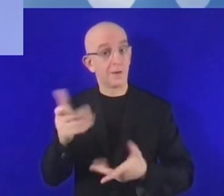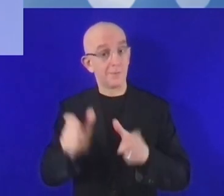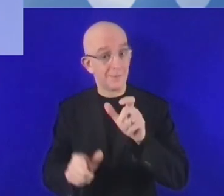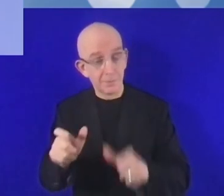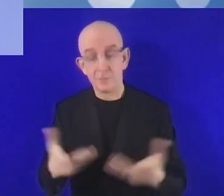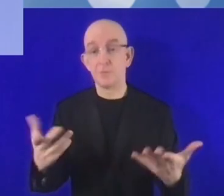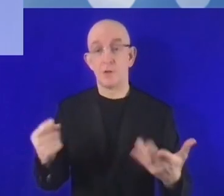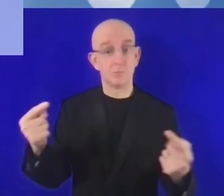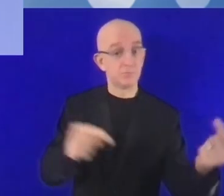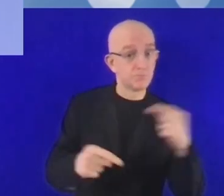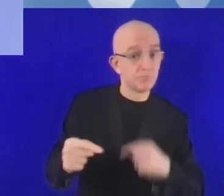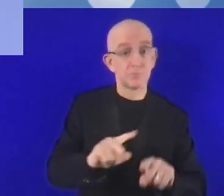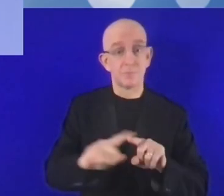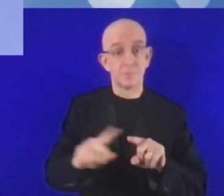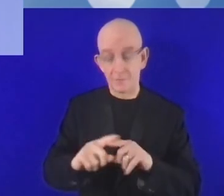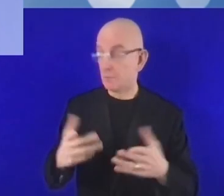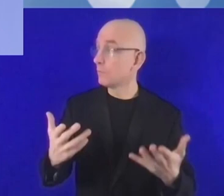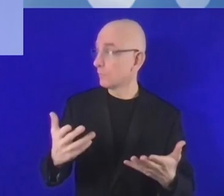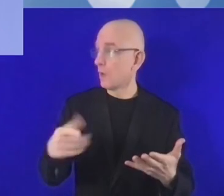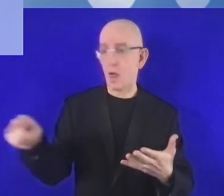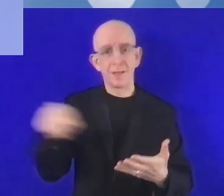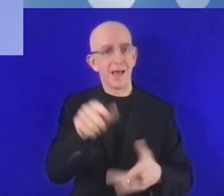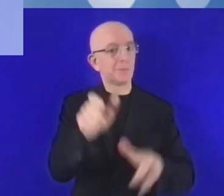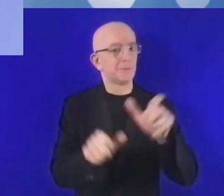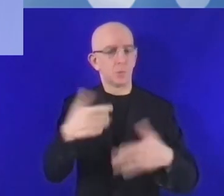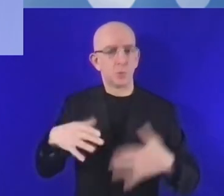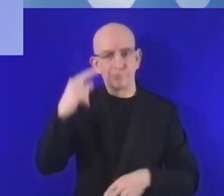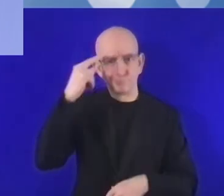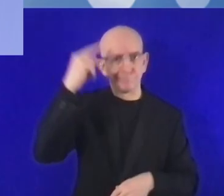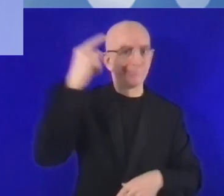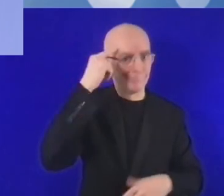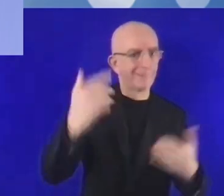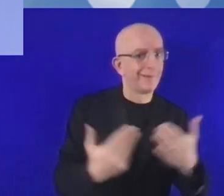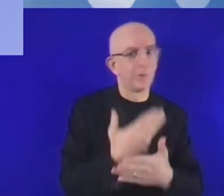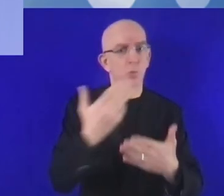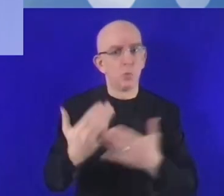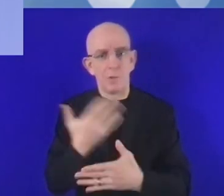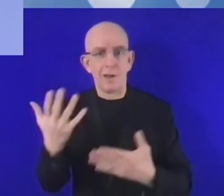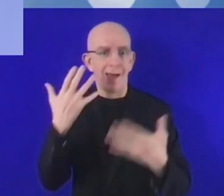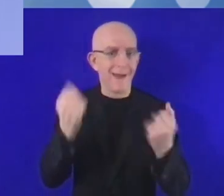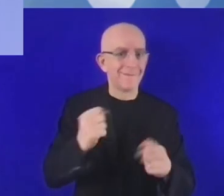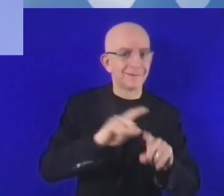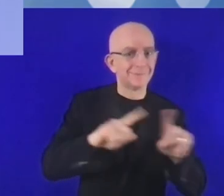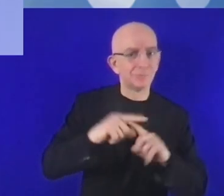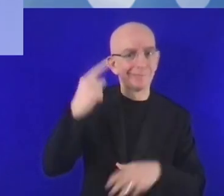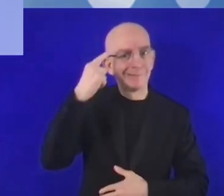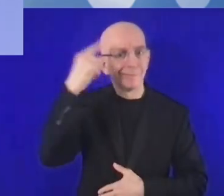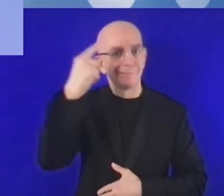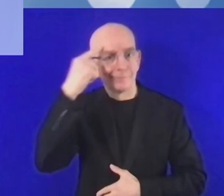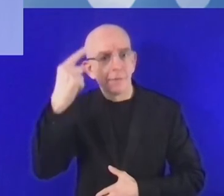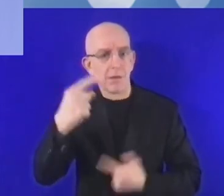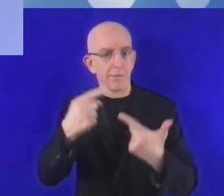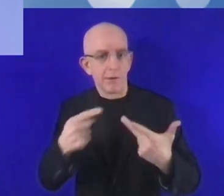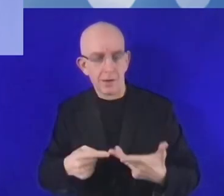أفريقيا ستجدون هناك عديد من الشباب الذين لديهم